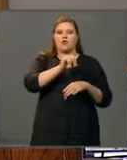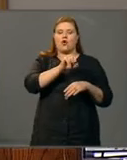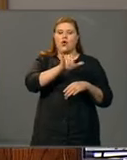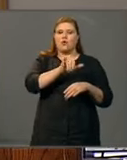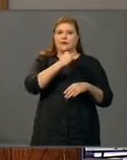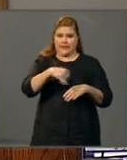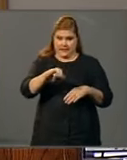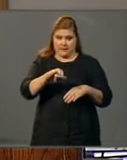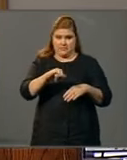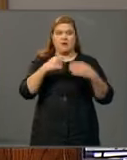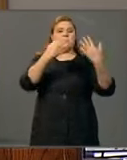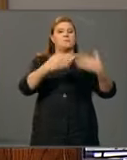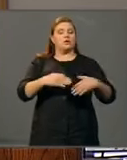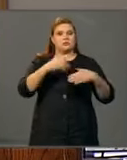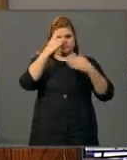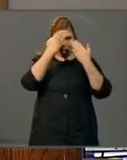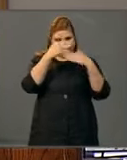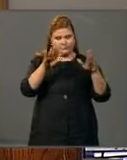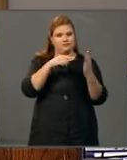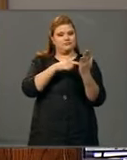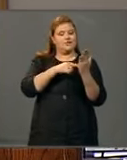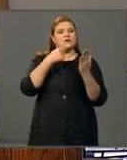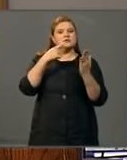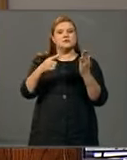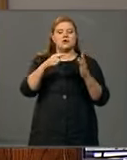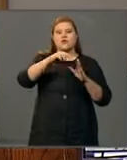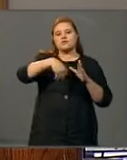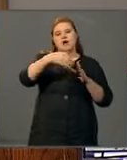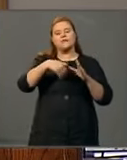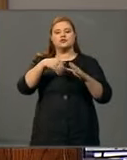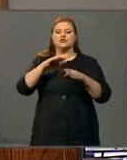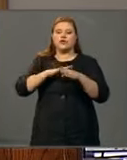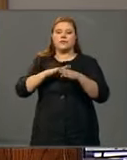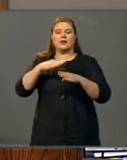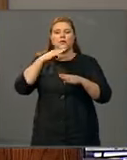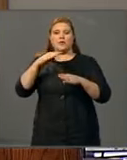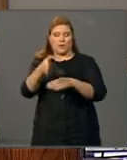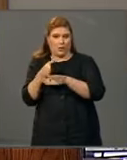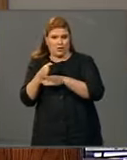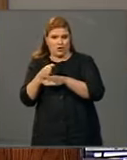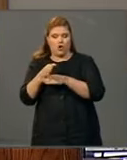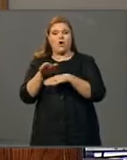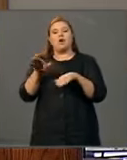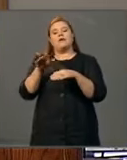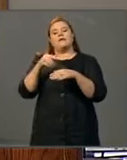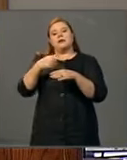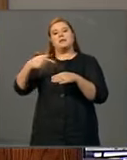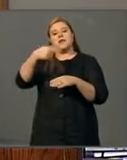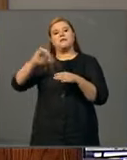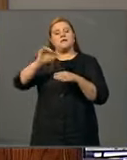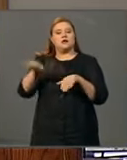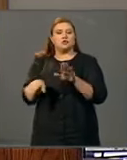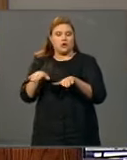pörssitiedotteessaan siis todennut, että saneerauksessa ollut käytännön kaivostoimintaa hoitava tytäryhtiö Talvivaaran Sotkamo haetaan